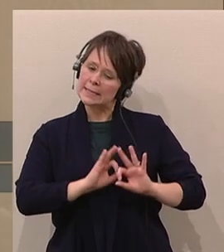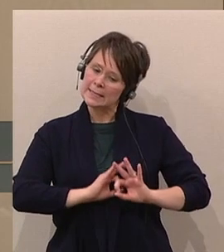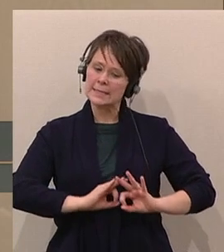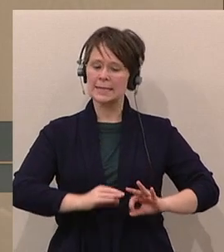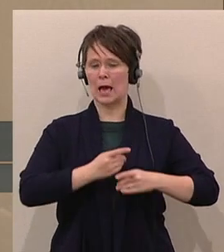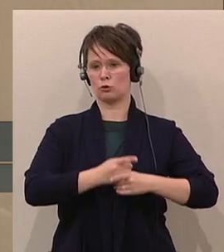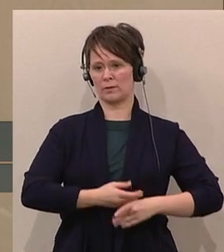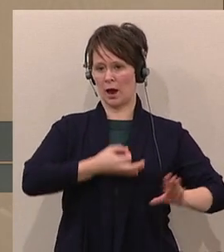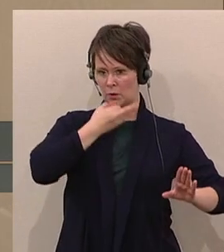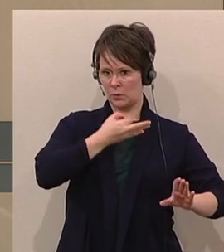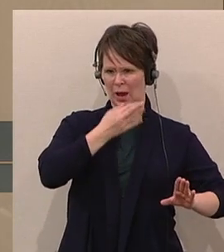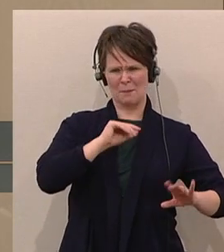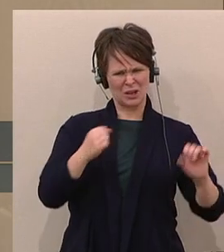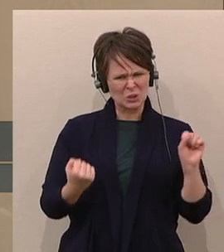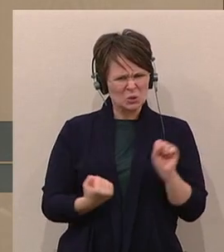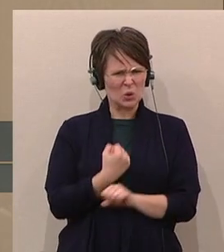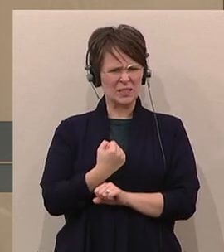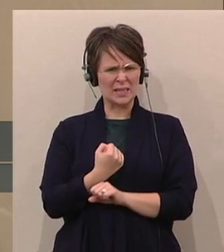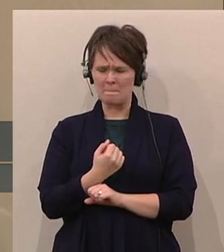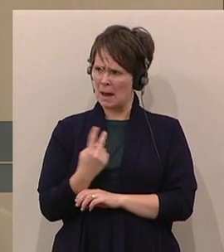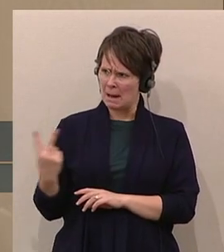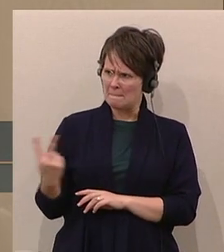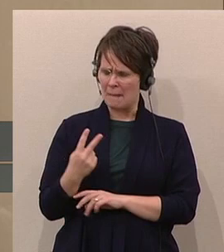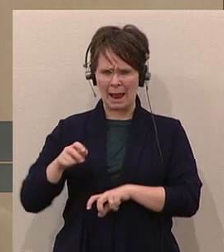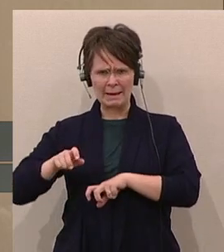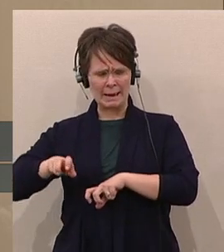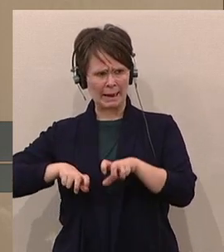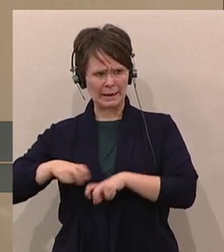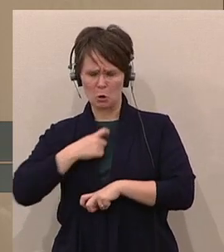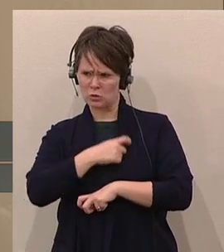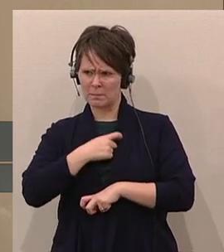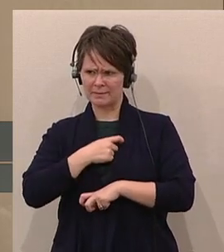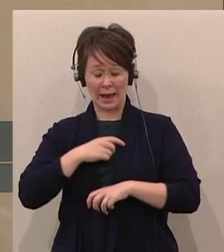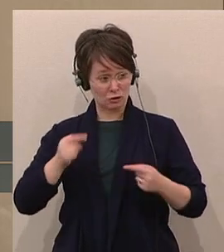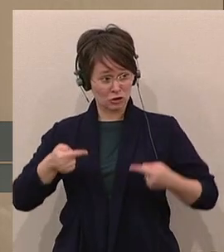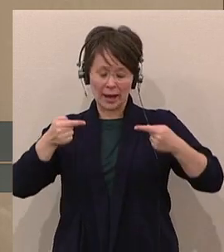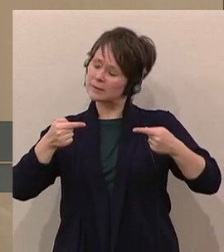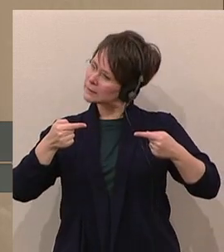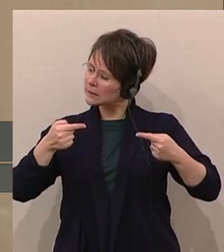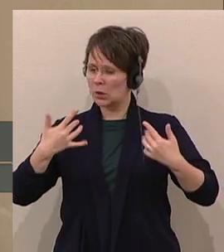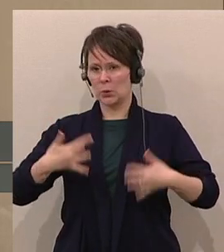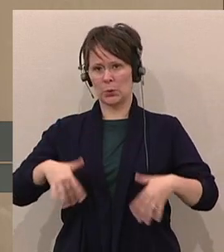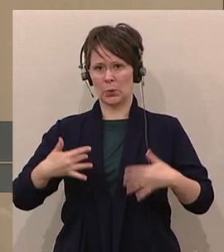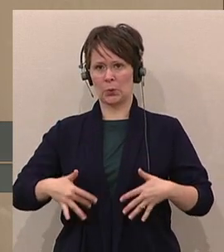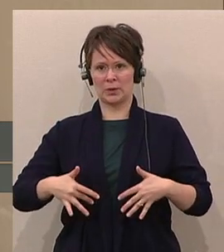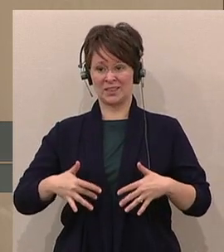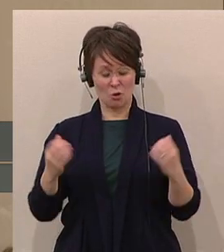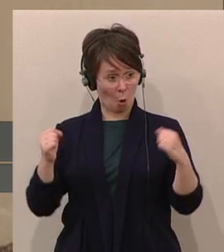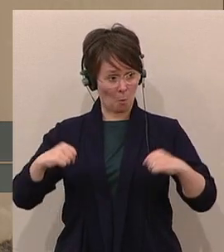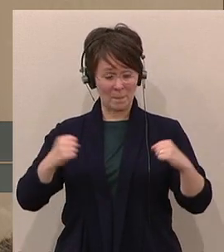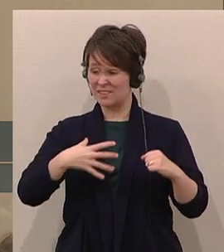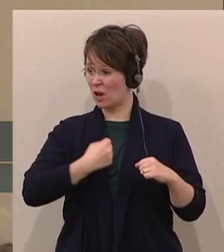der Streit der beiden Regierungsparteien in diesem Thema immer noch eklatant ist. Und sie werden nicht auf einen grünen Zweig kommen.